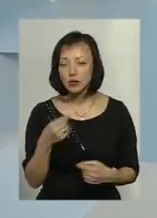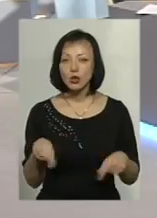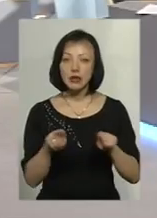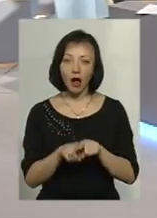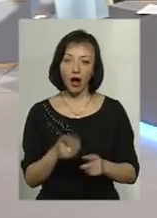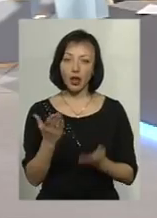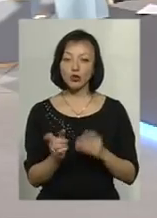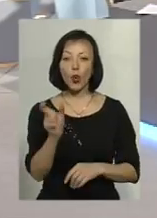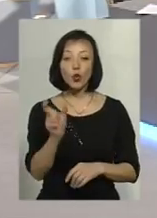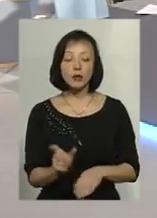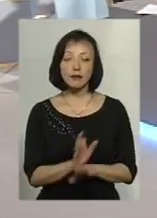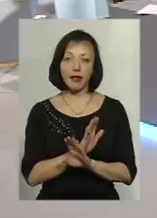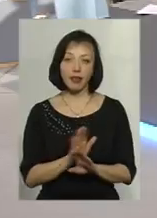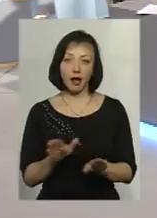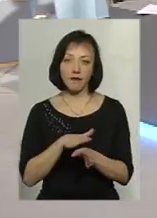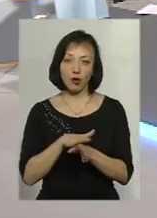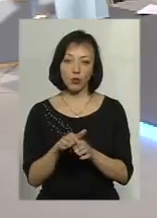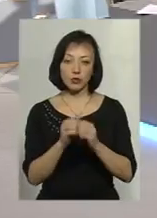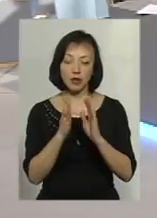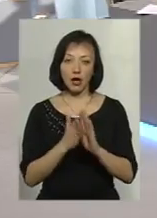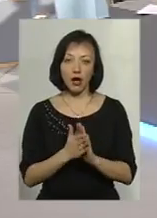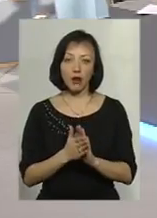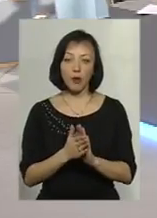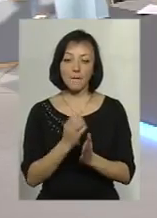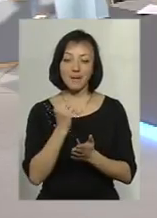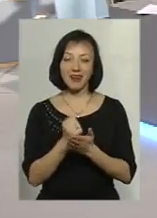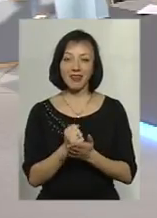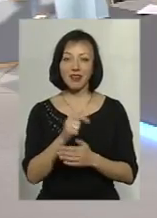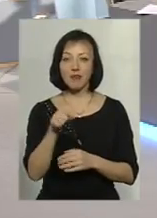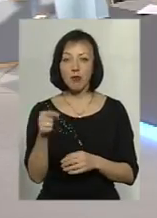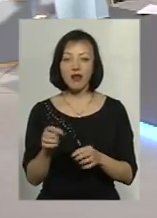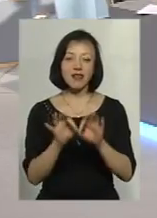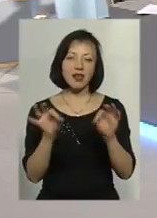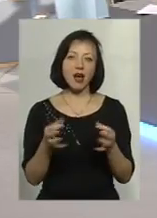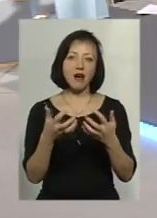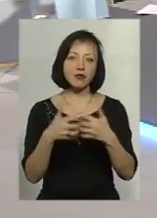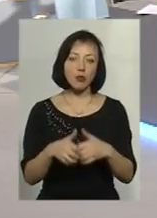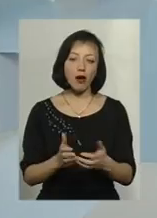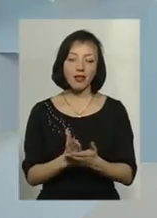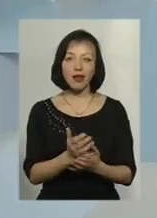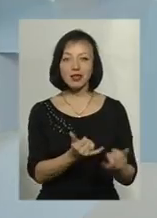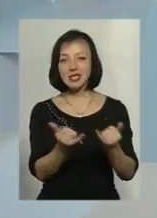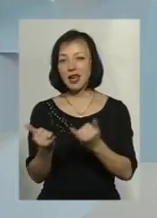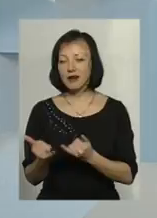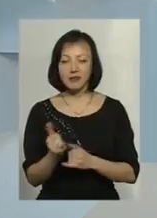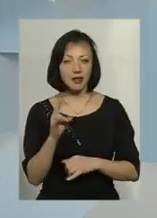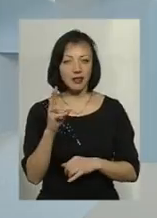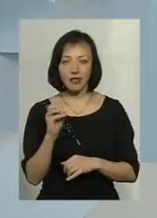людина не виконує загальноприйняті вимоги, ніяка автоматика, ніякий сервіс не